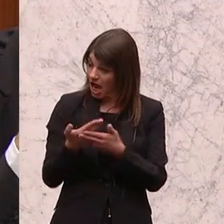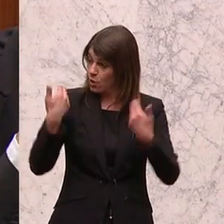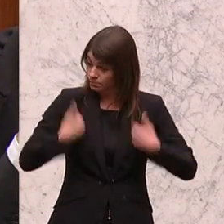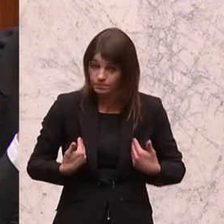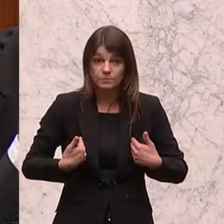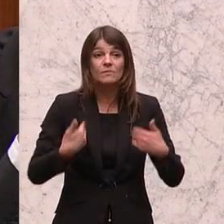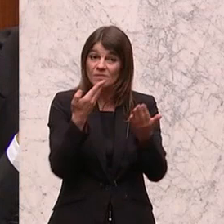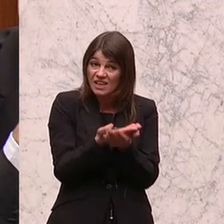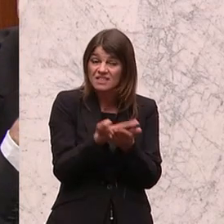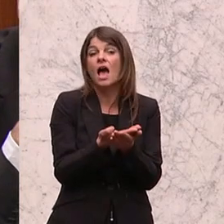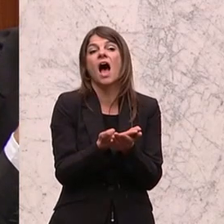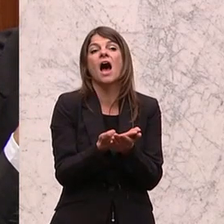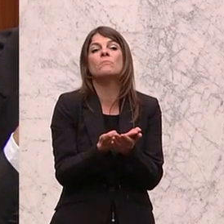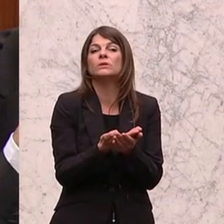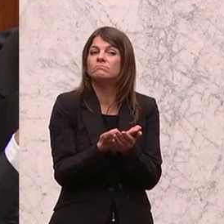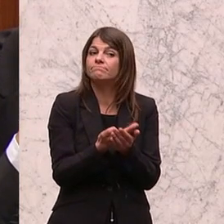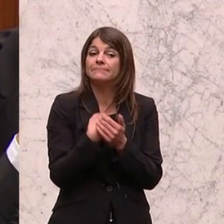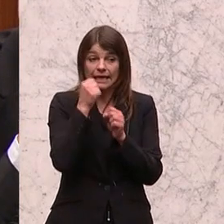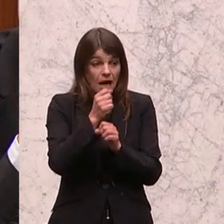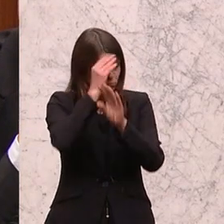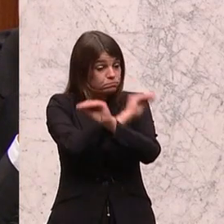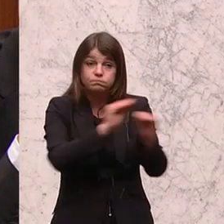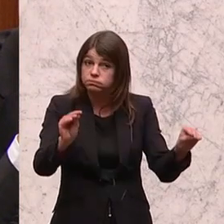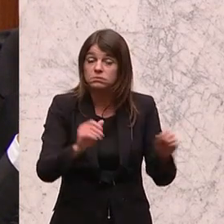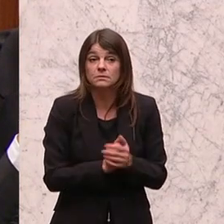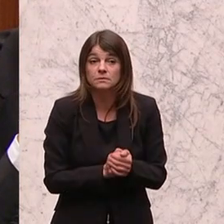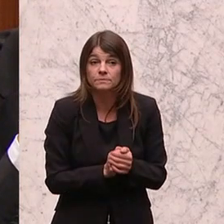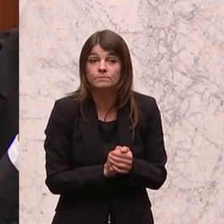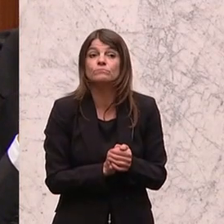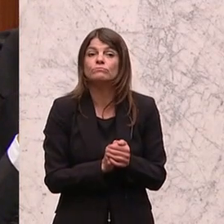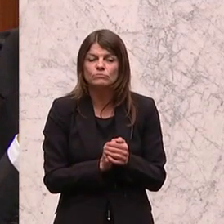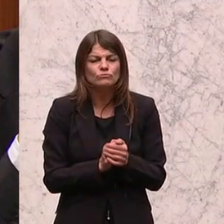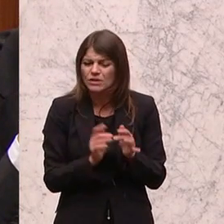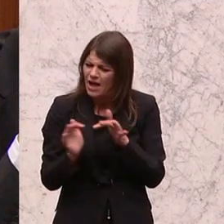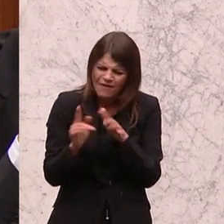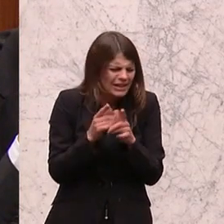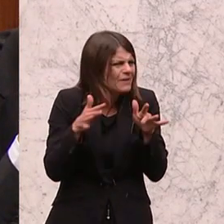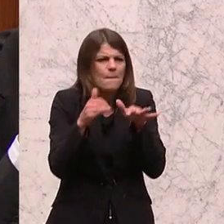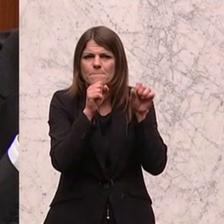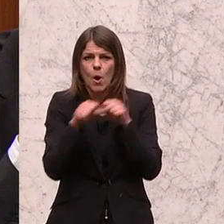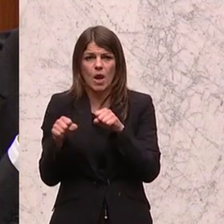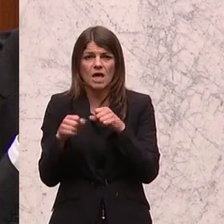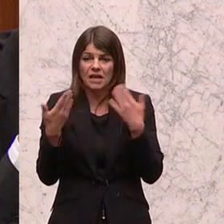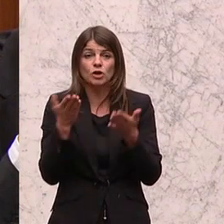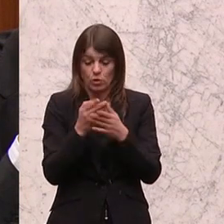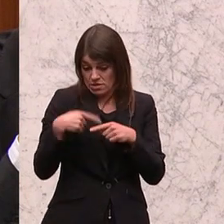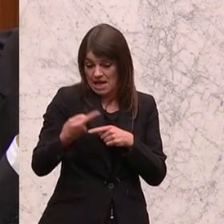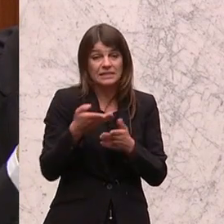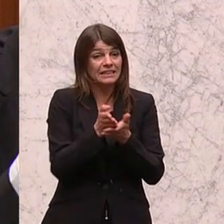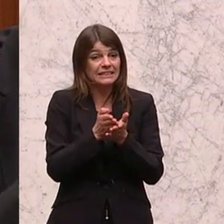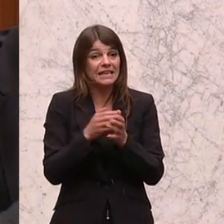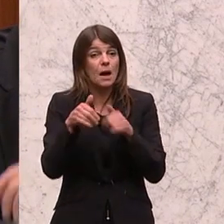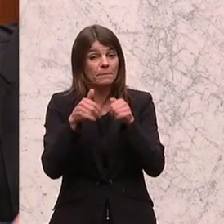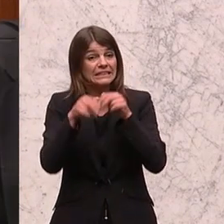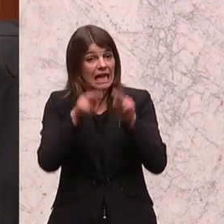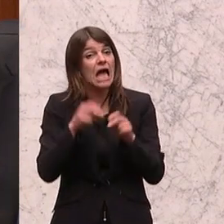habe, kann ich Ihnen auch schon sagen, dass wir, wenn irgend wie möglich, schon am nächsten Dienstag im Ministerrat drei Punkte